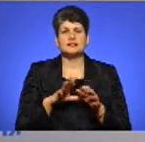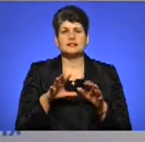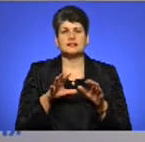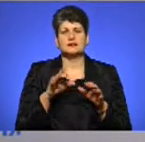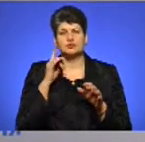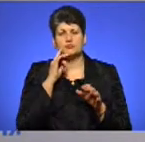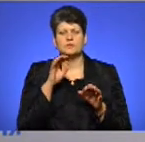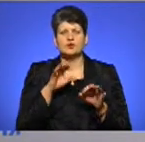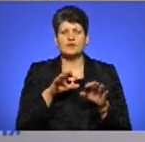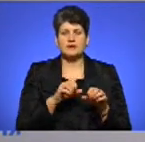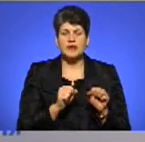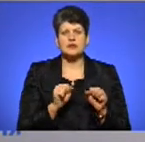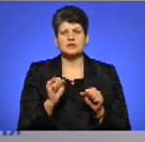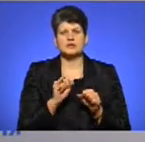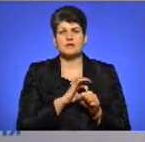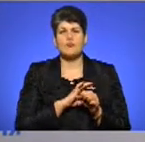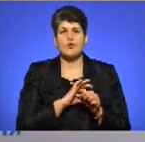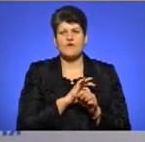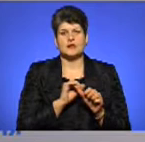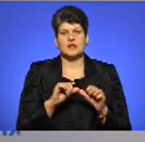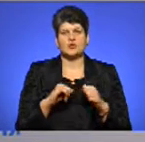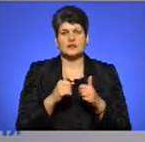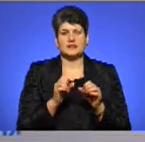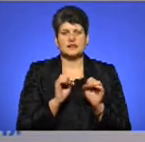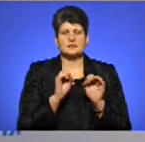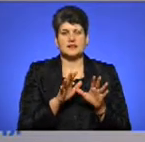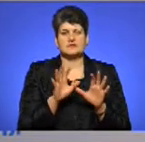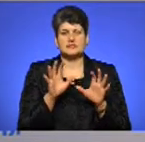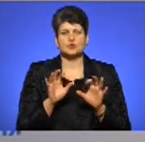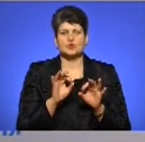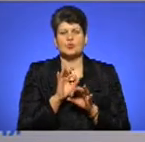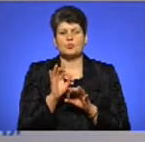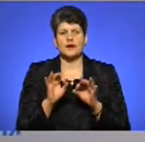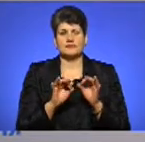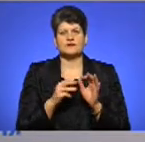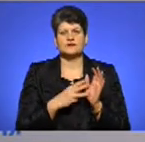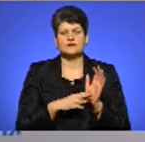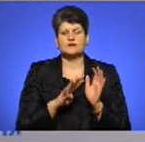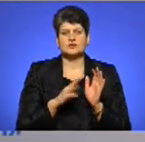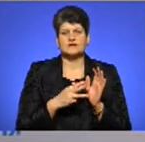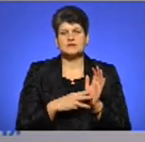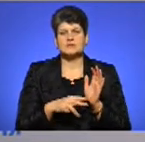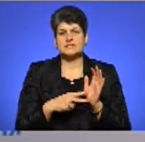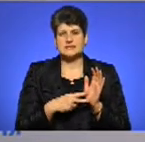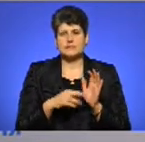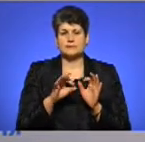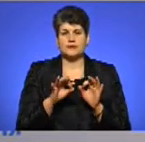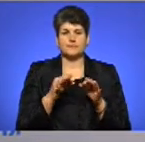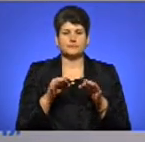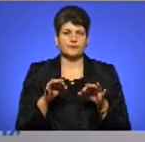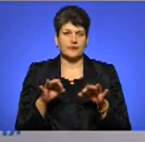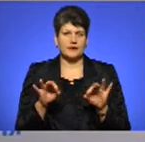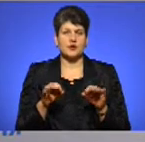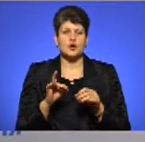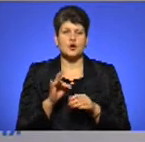профільний комітет, який передав законопроект 84-87 про доступне розмитнення на друге читання